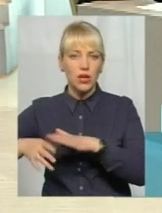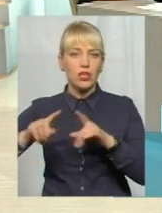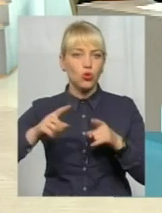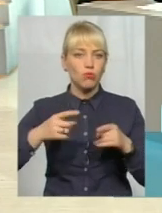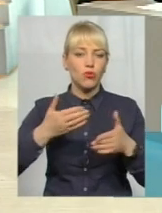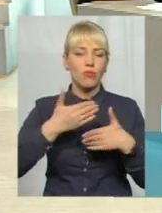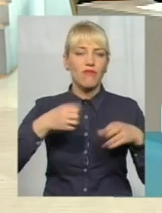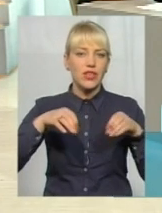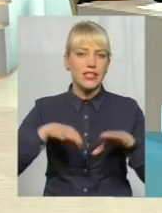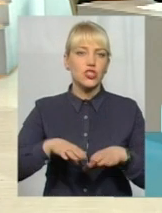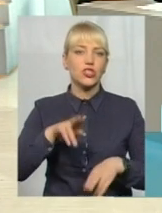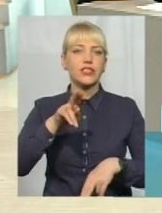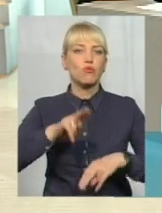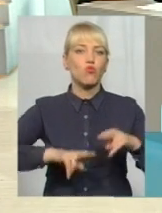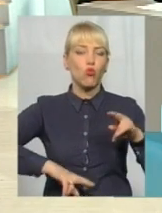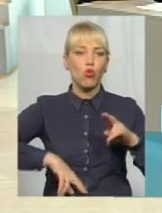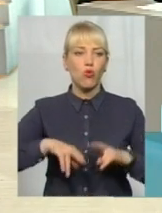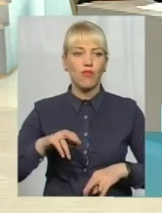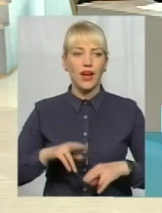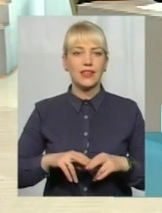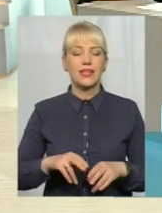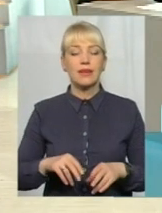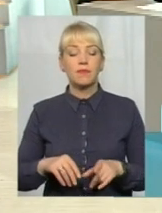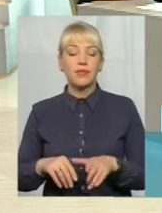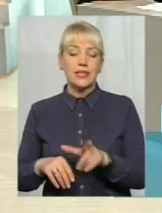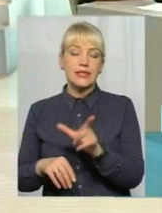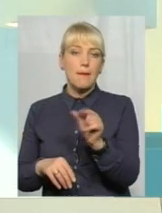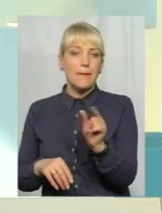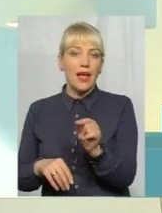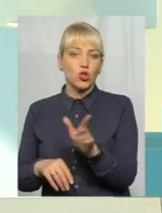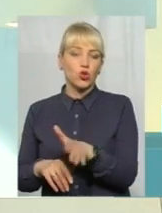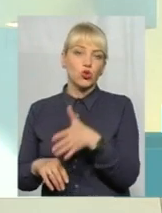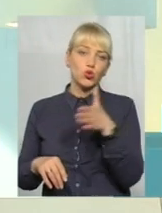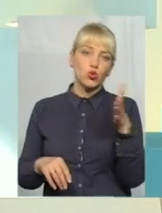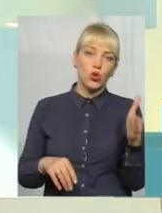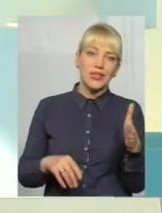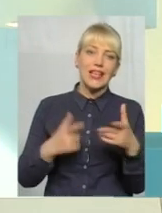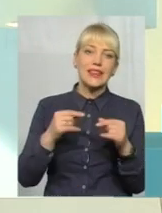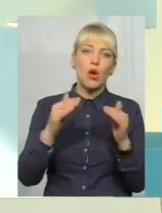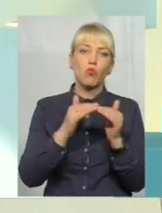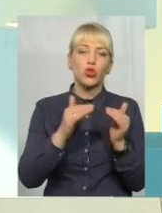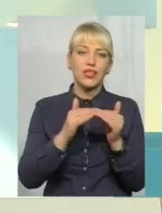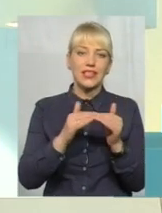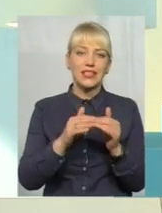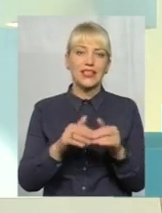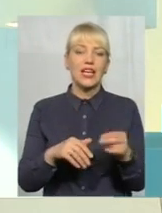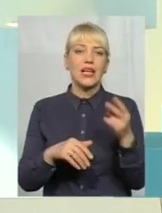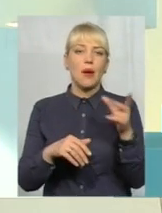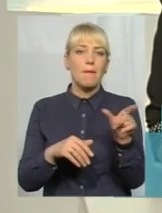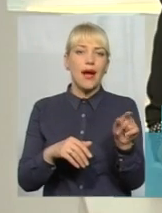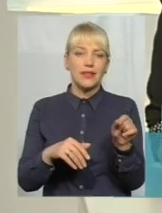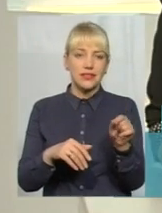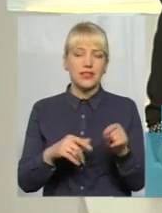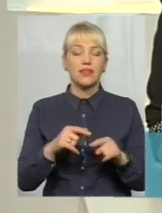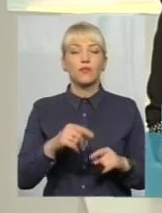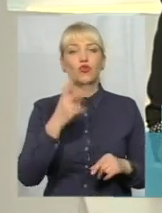з парної сторони, де парні будинки, номера будинків двостороннього велодоріжку.